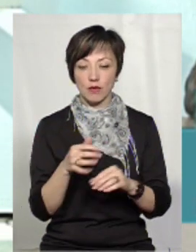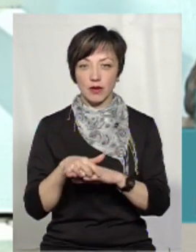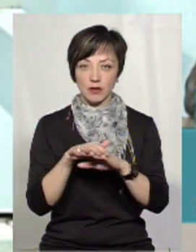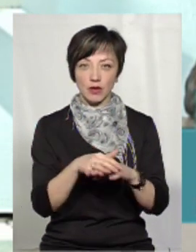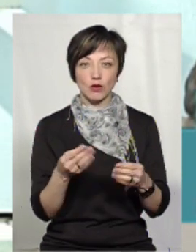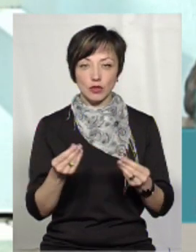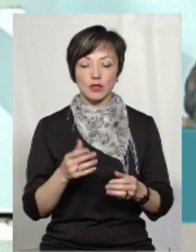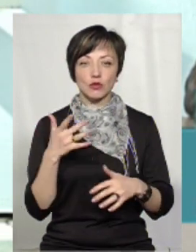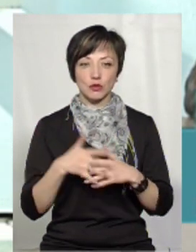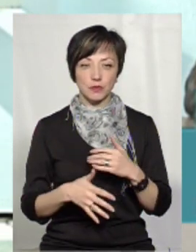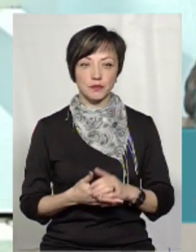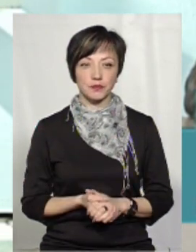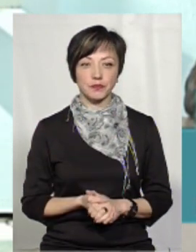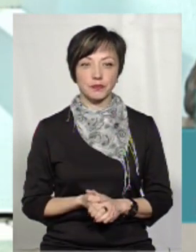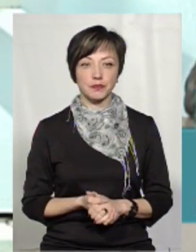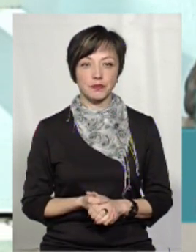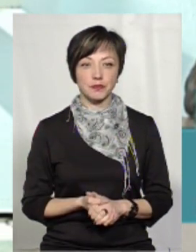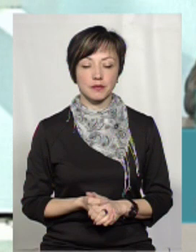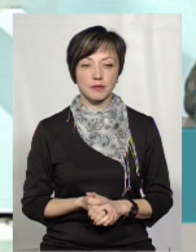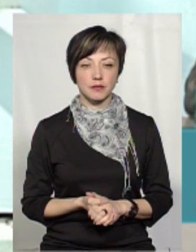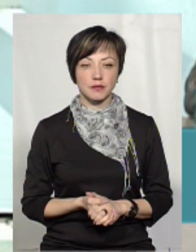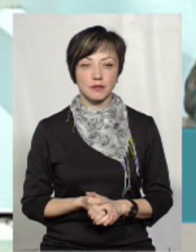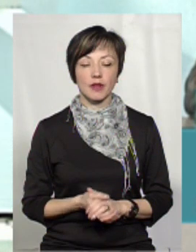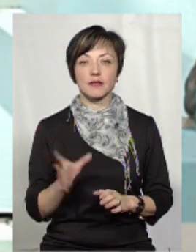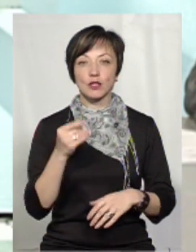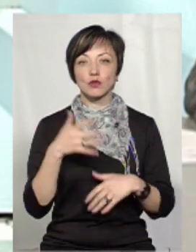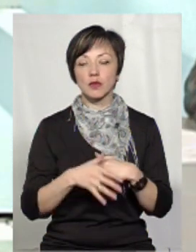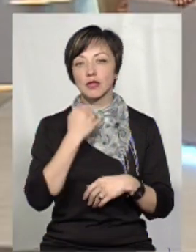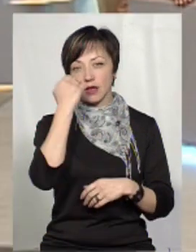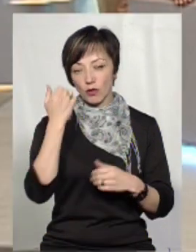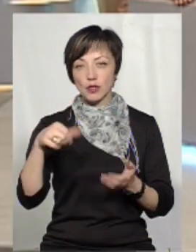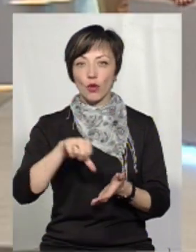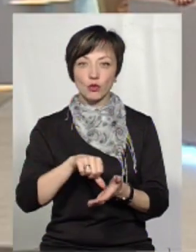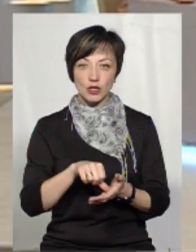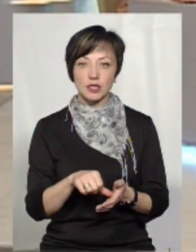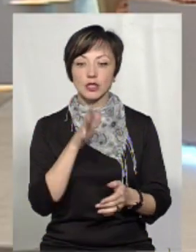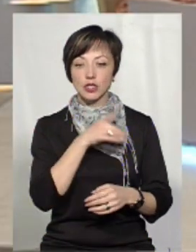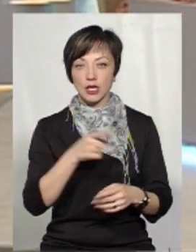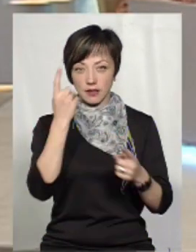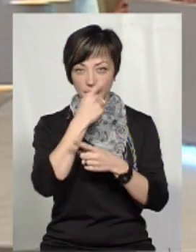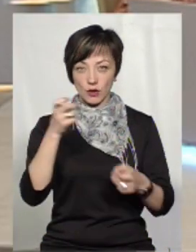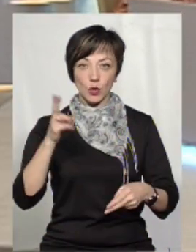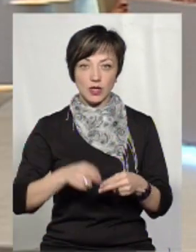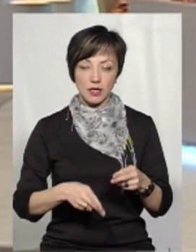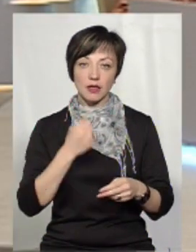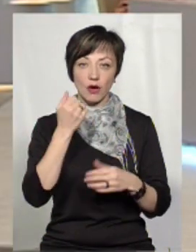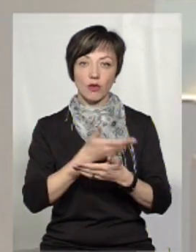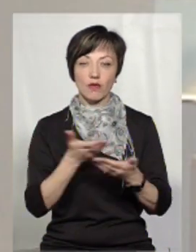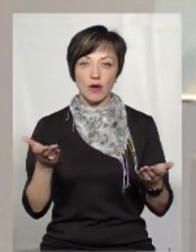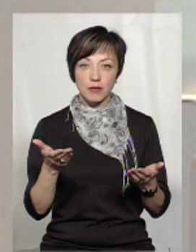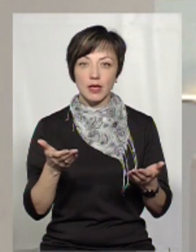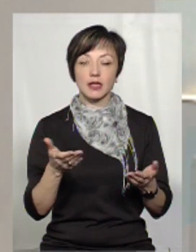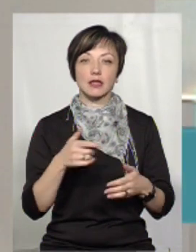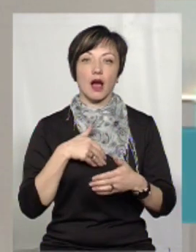перерахування коштів, безпосередньо комунальним підприємствам. Все зрозуміло, я вам дякую за участь, час нашого ефіру до біг кінця, дякую вам,